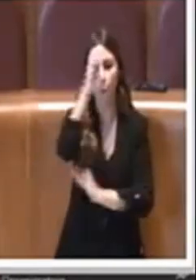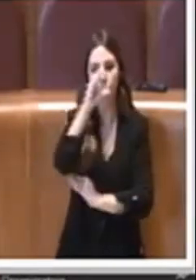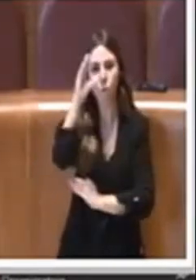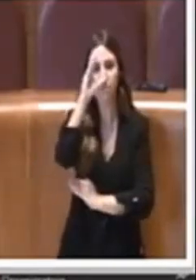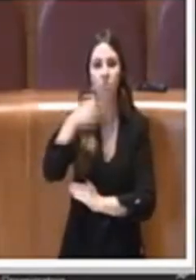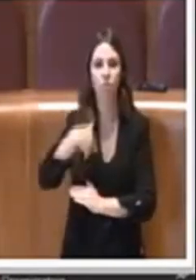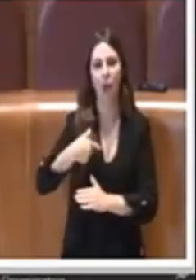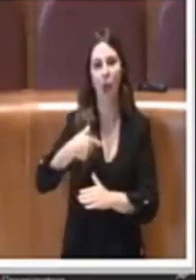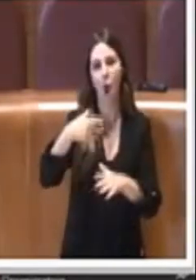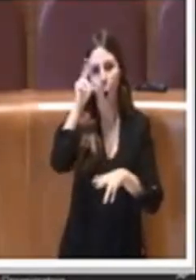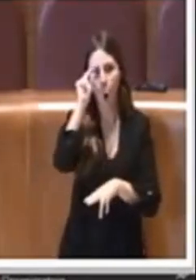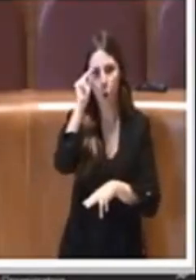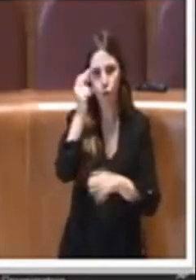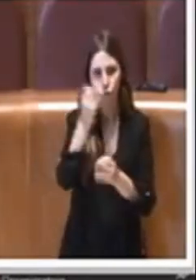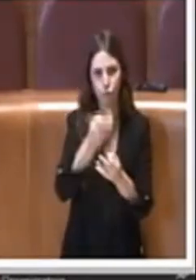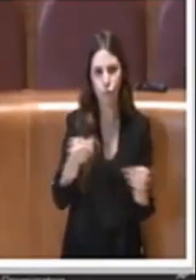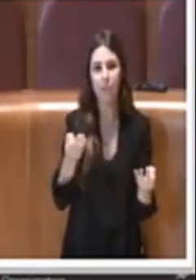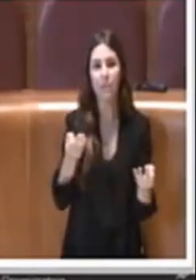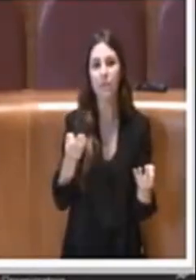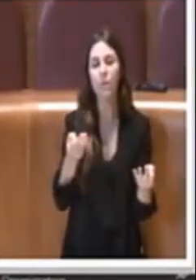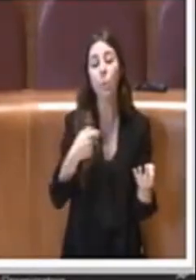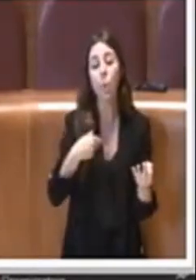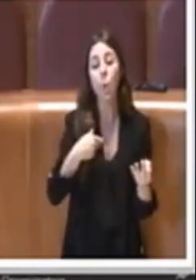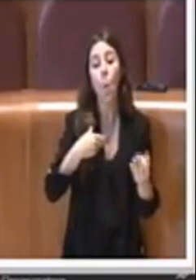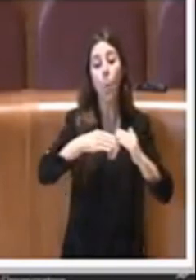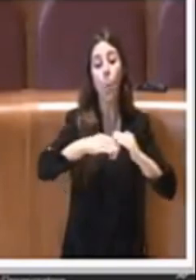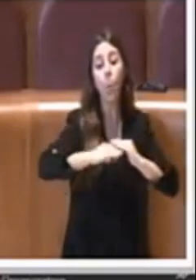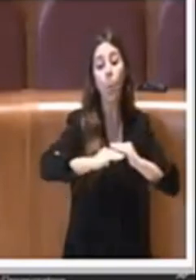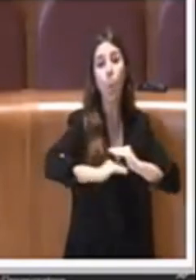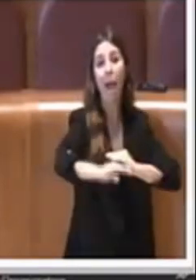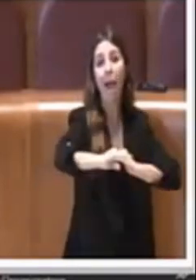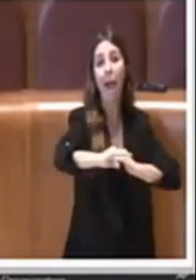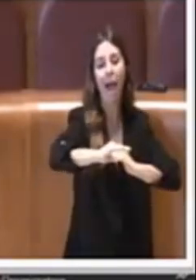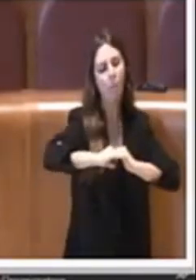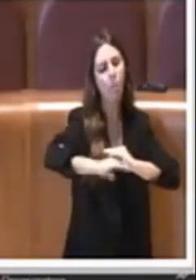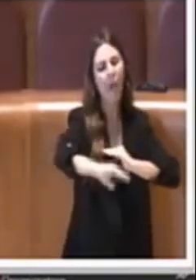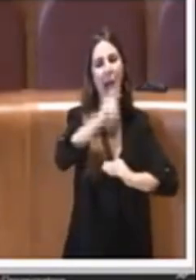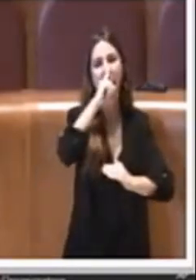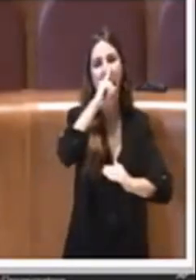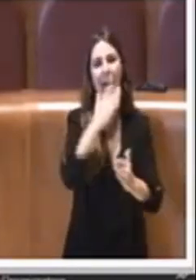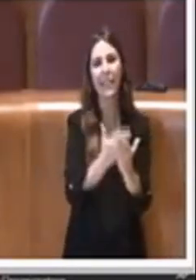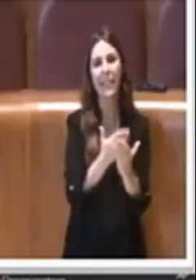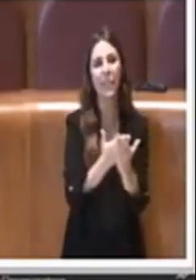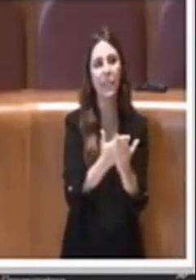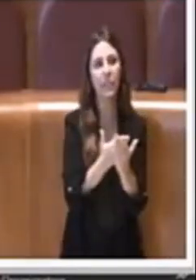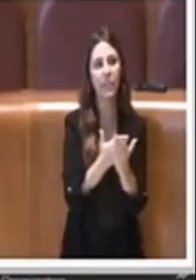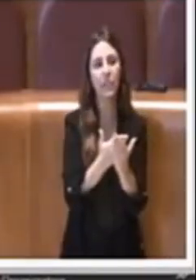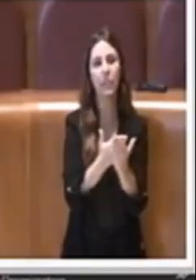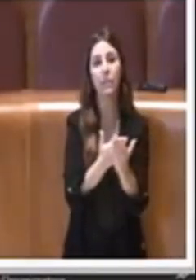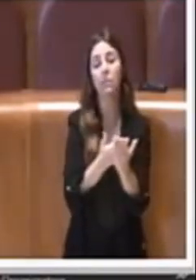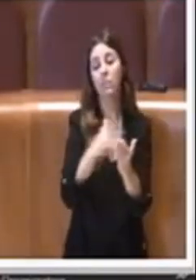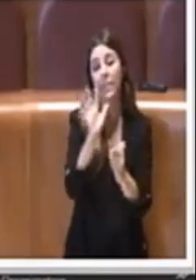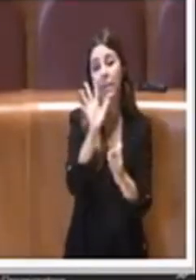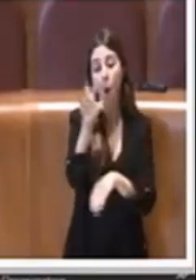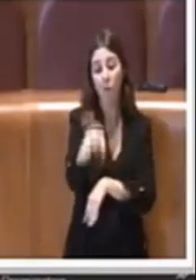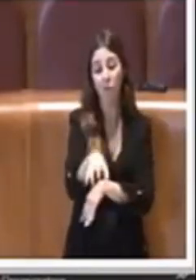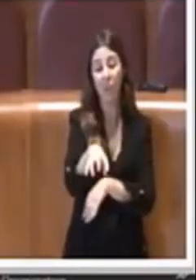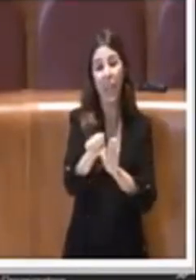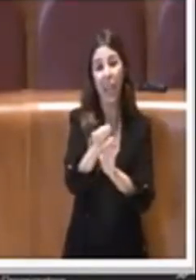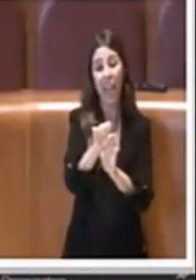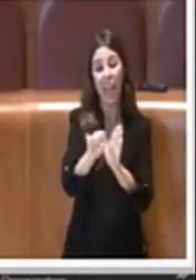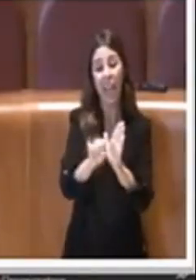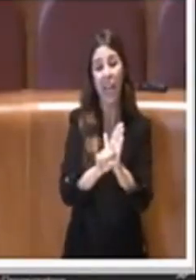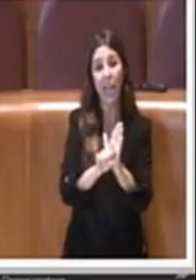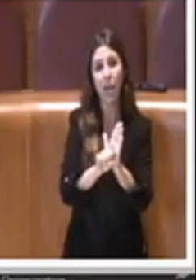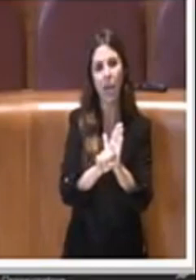risaputi e chiaramente, diciamo, con una pavimentazione idonea, perché, insomma, parliamo delle ville storiche come se